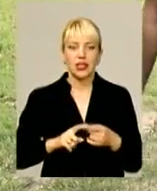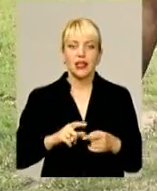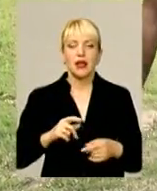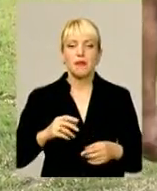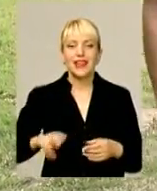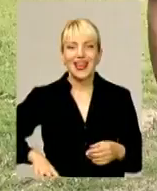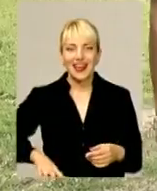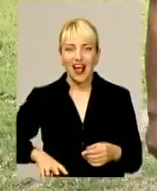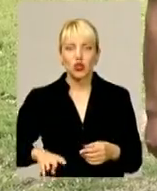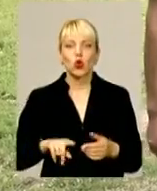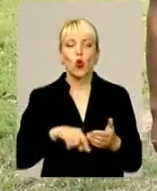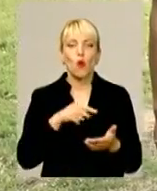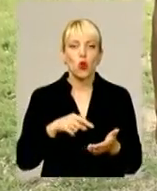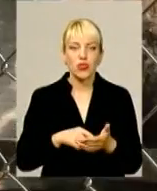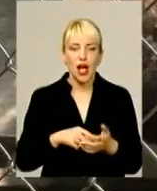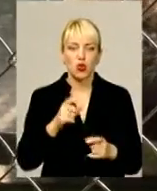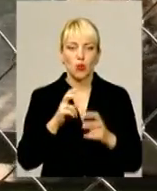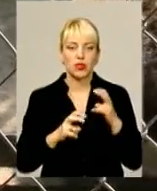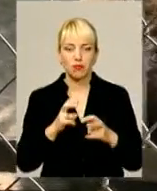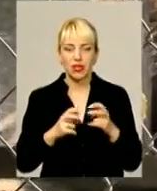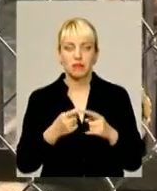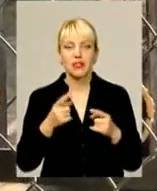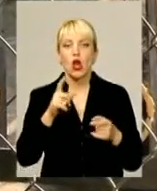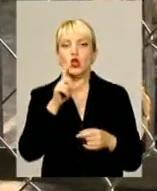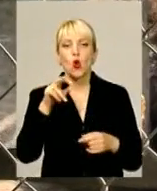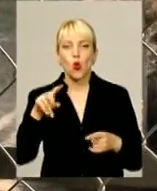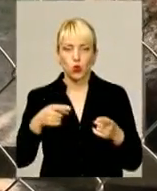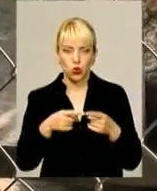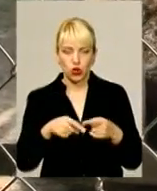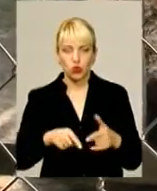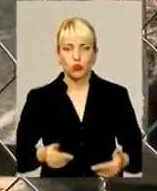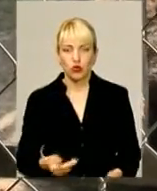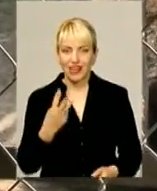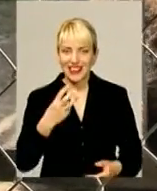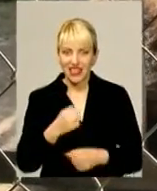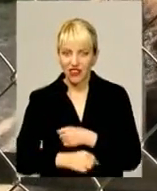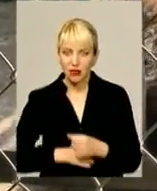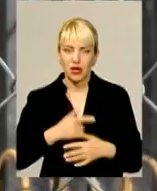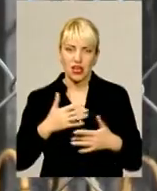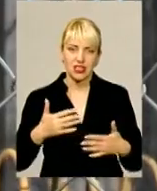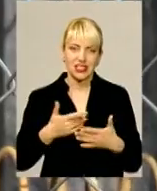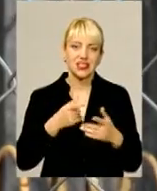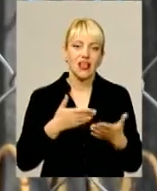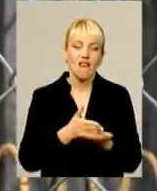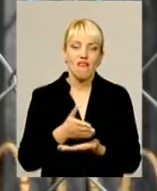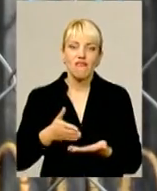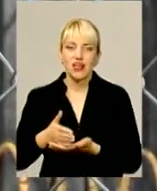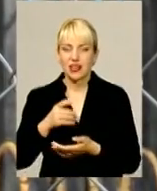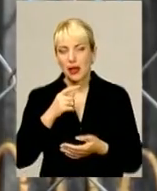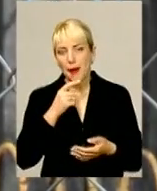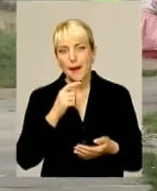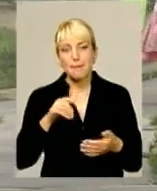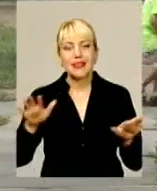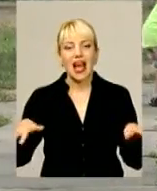яке наразі утримає зоокуточок в парку Чекмана. Тут проживають три ведмеді, різні види птахів і невеликих диких звірів. На їх